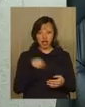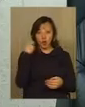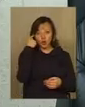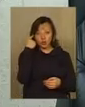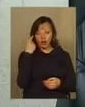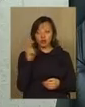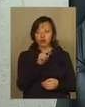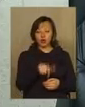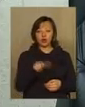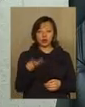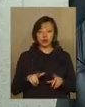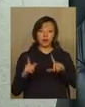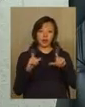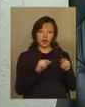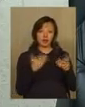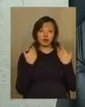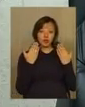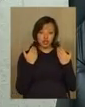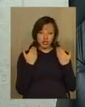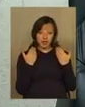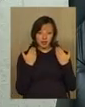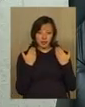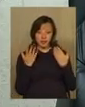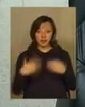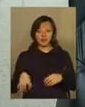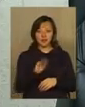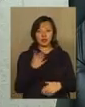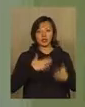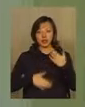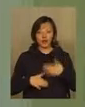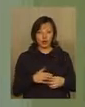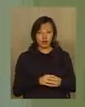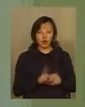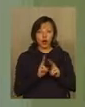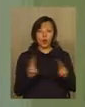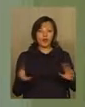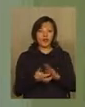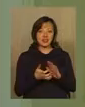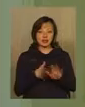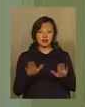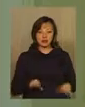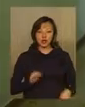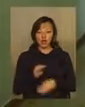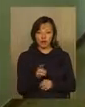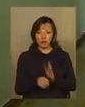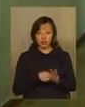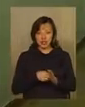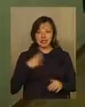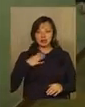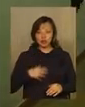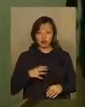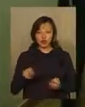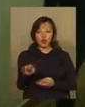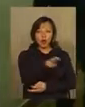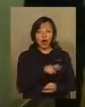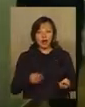я думаю, що люди поїдуть відпочити і всі будуть задоволені. Кому не вистачить місць і в додаткових поїздах, змушені будуть